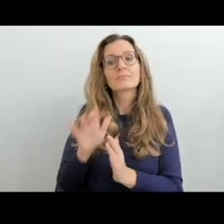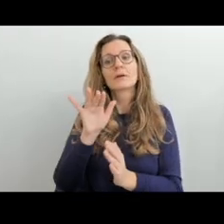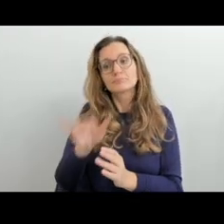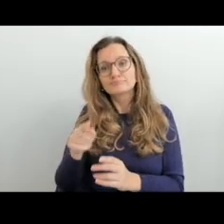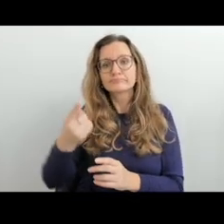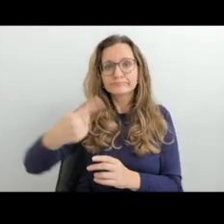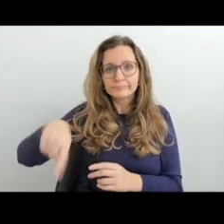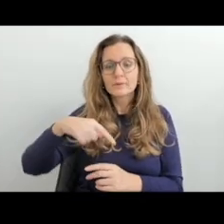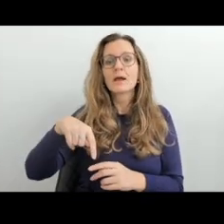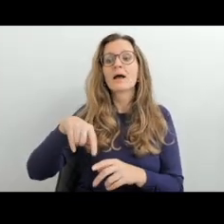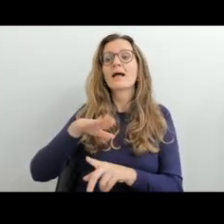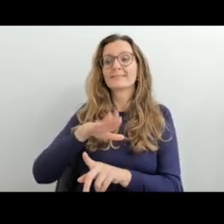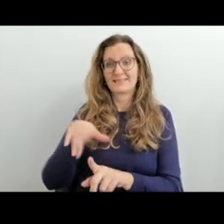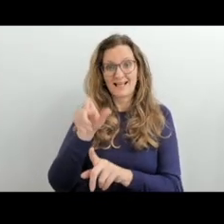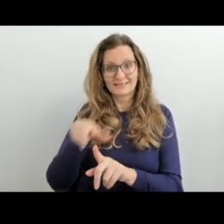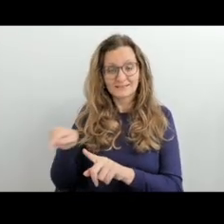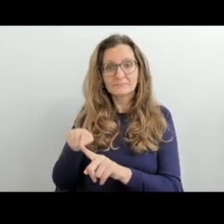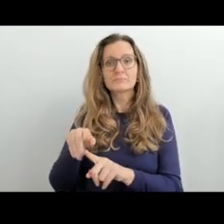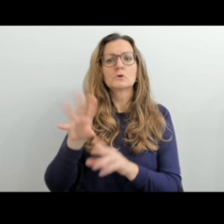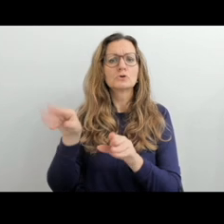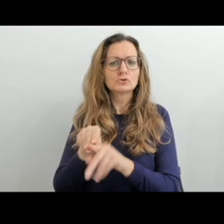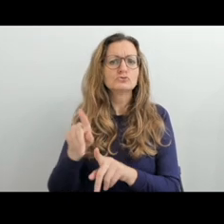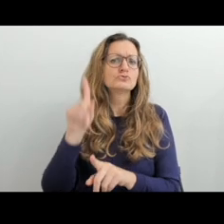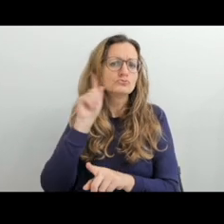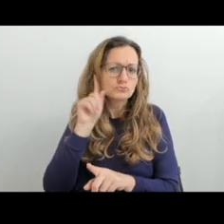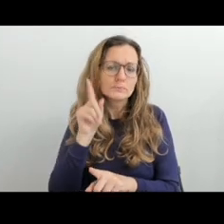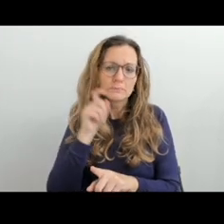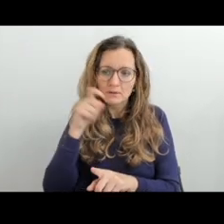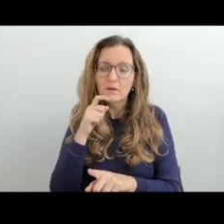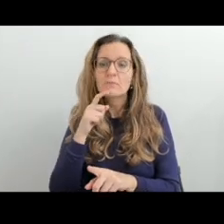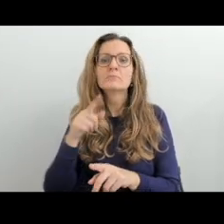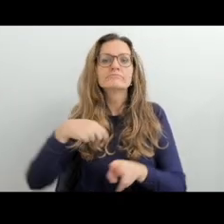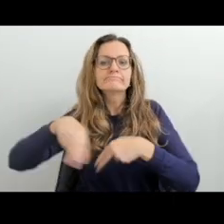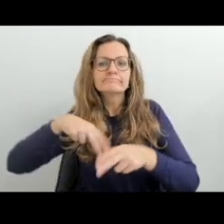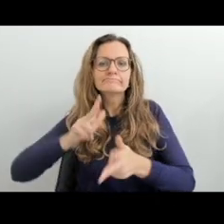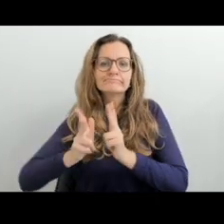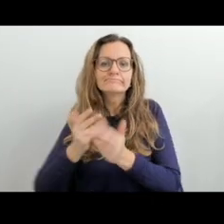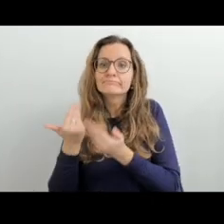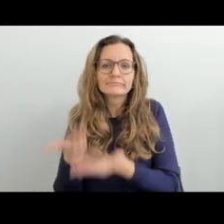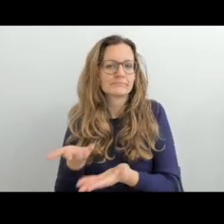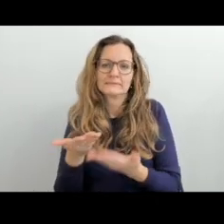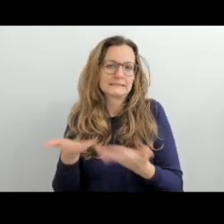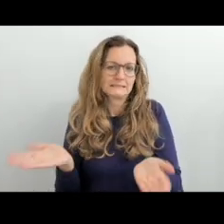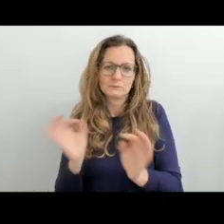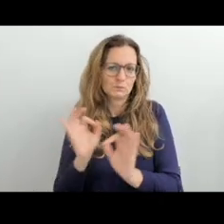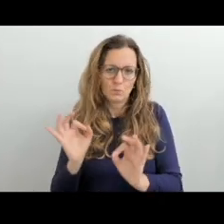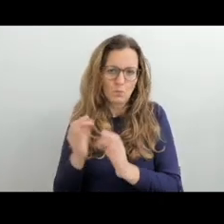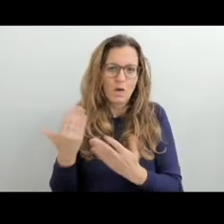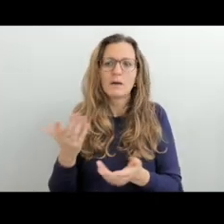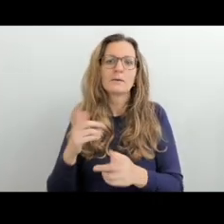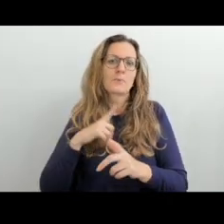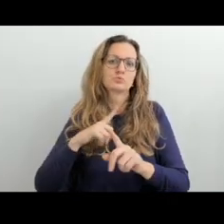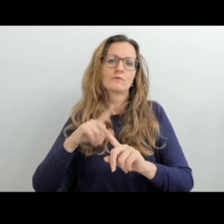mají ho jako svůj mateřský jazyk, jako svůj L1. Třetí situace jsou neslyšící děti slyšících rodičů,